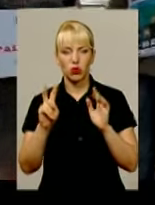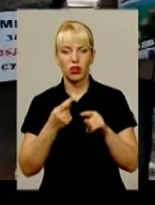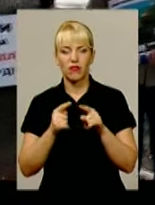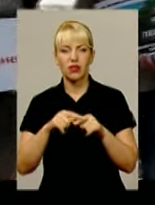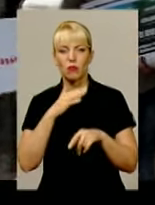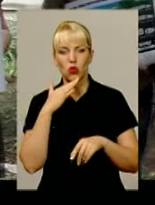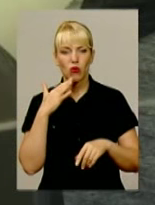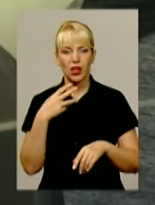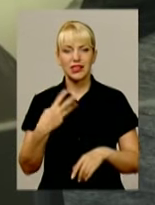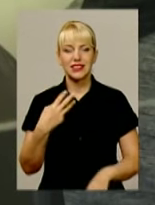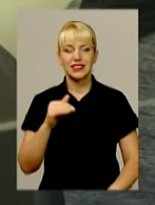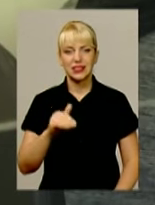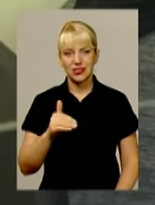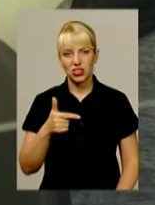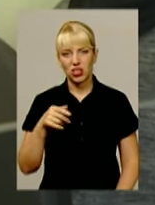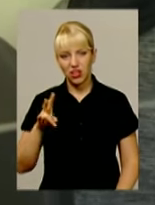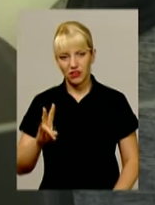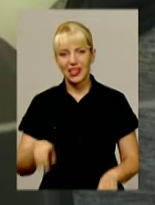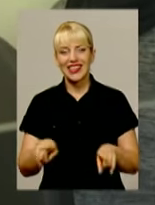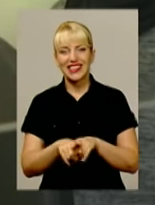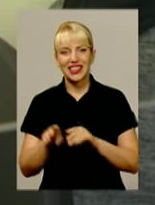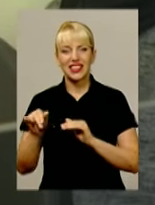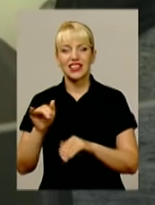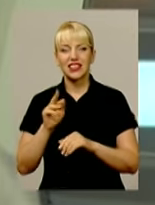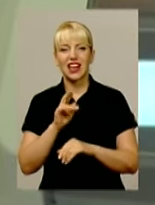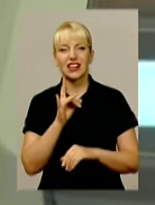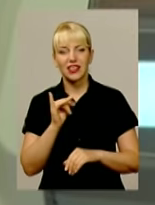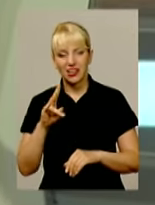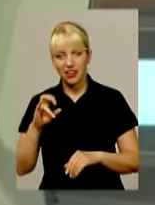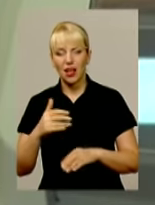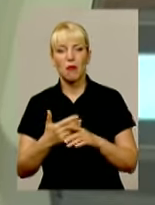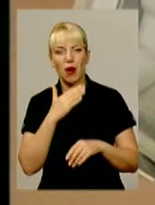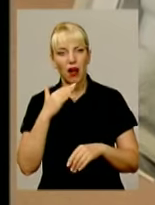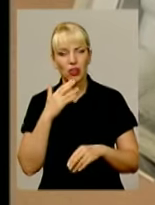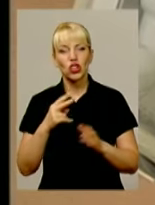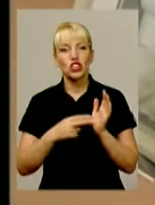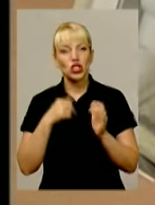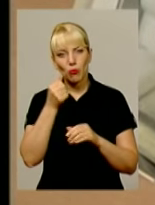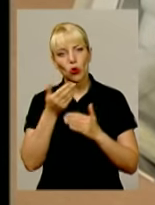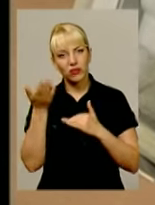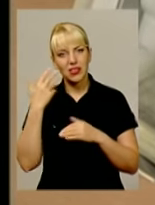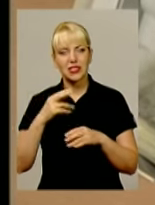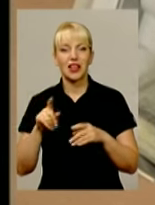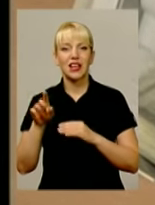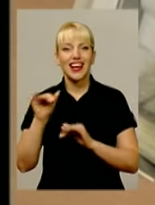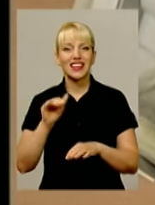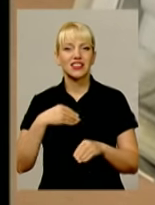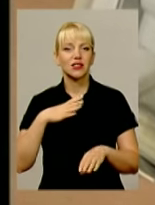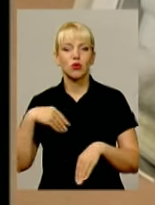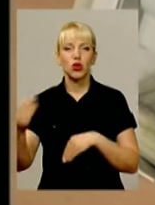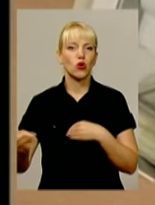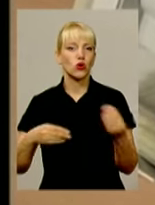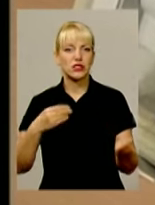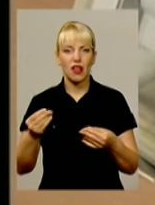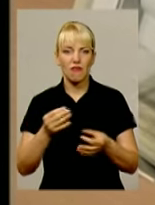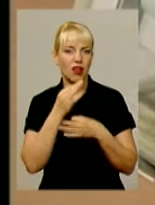почти 30 тысяч гривен. Таких краян, як Ірина, чимало. 7-9 років тому банки роздавали валютні кредити на право і на ліво. Тоді